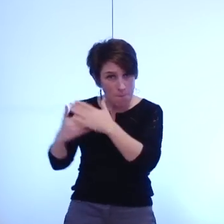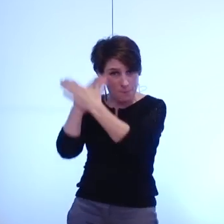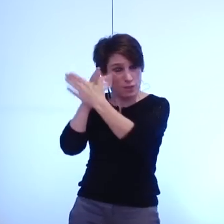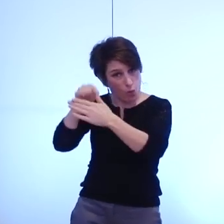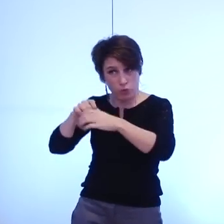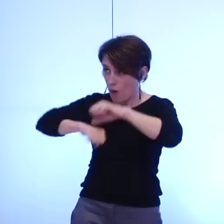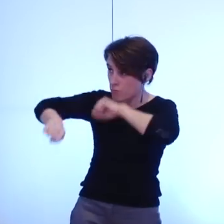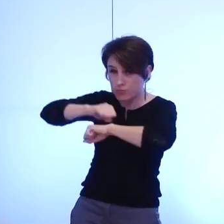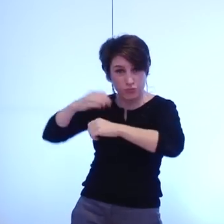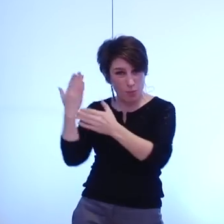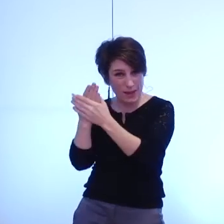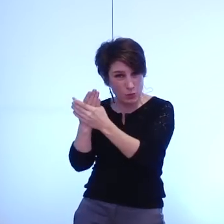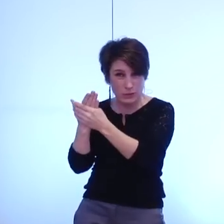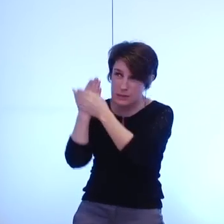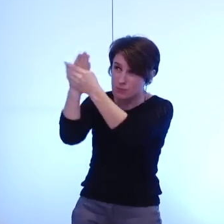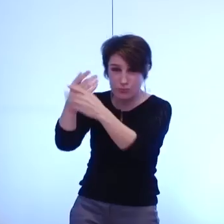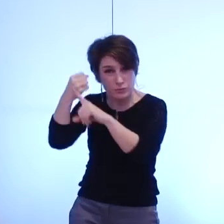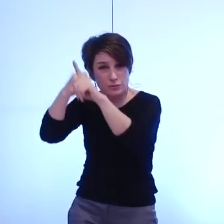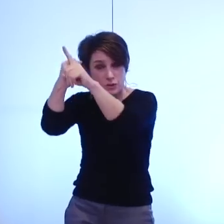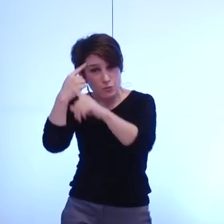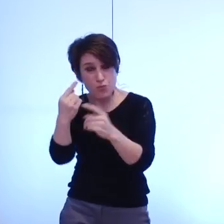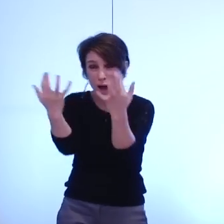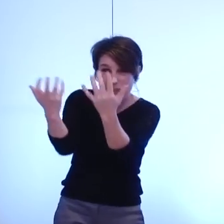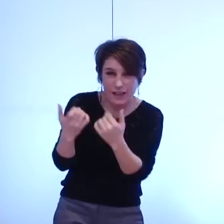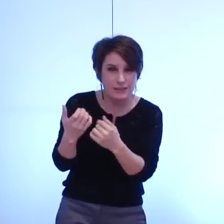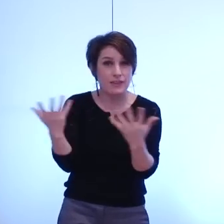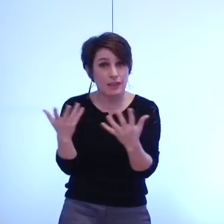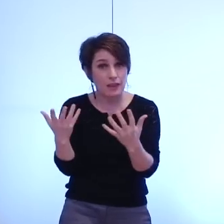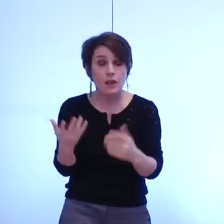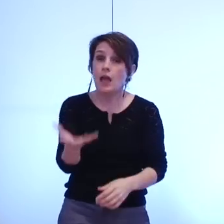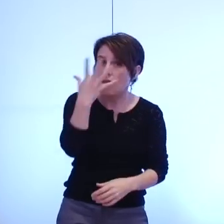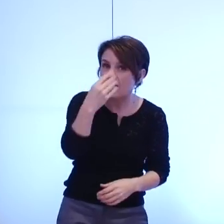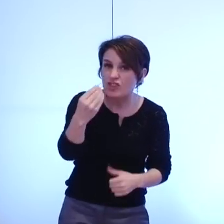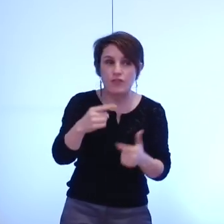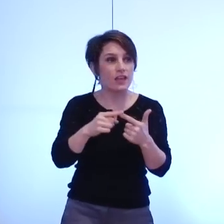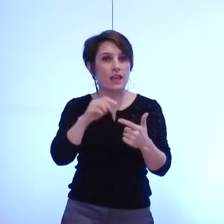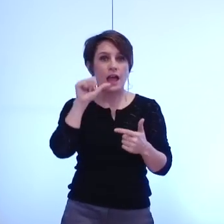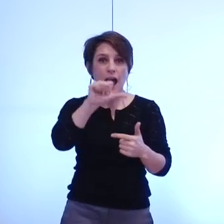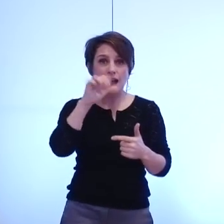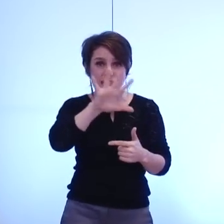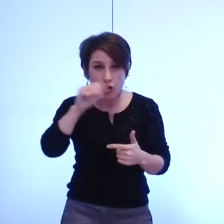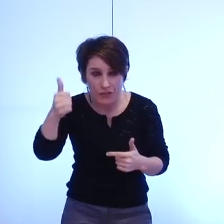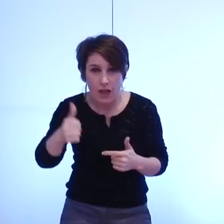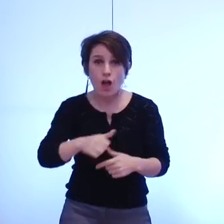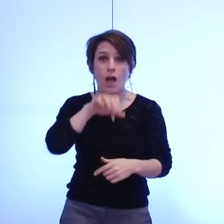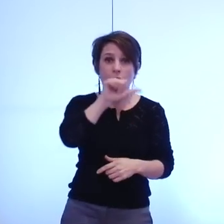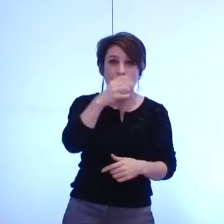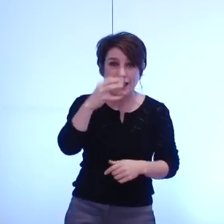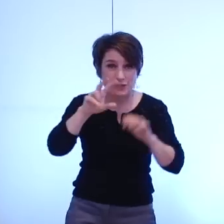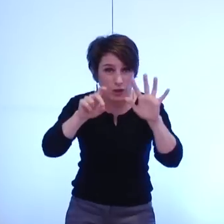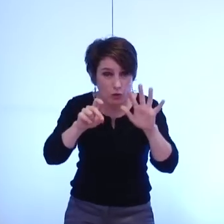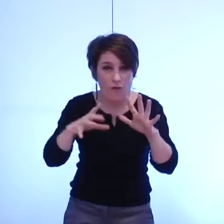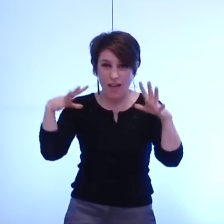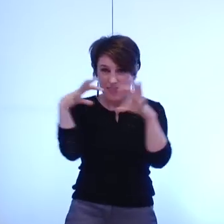les grands dossiers permettant d'accroître l'attractivité du territoire TGV A51 A480 nanotechnologie